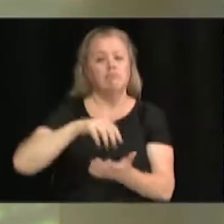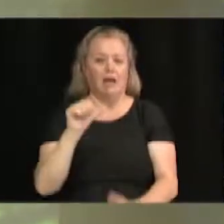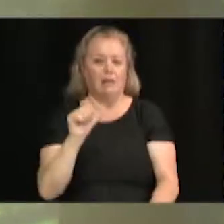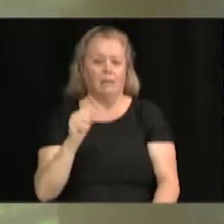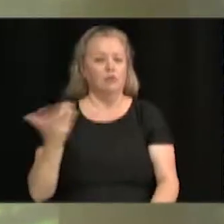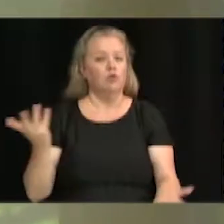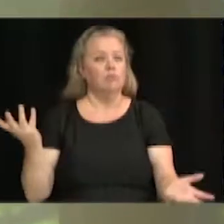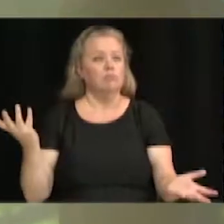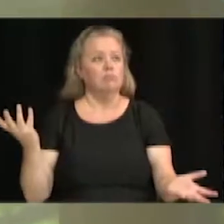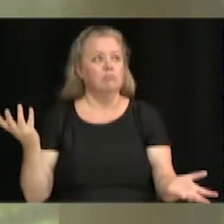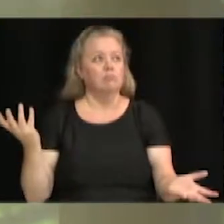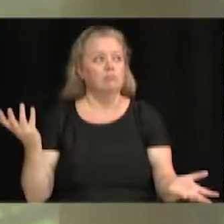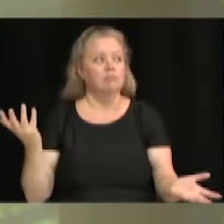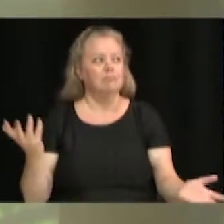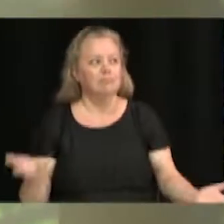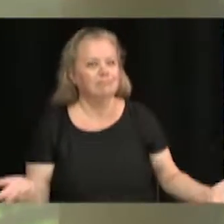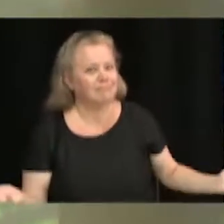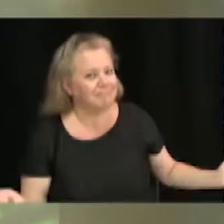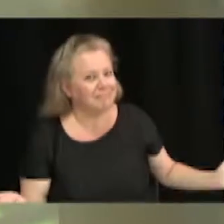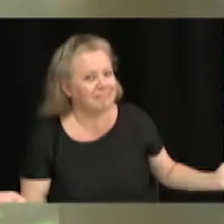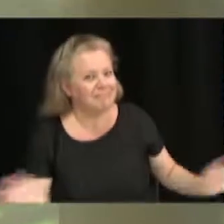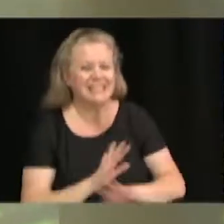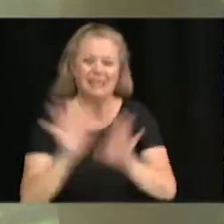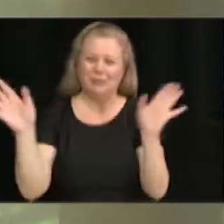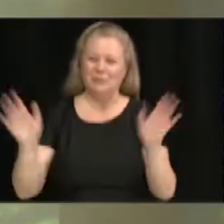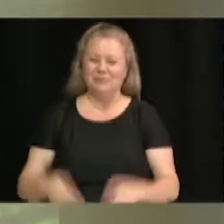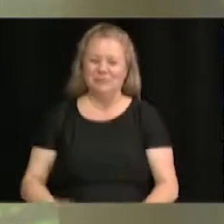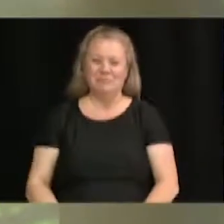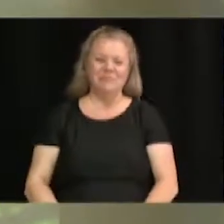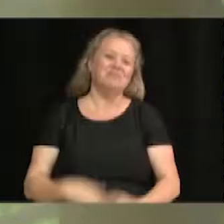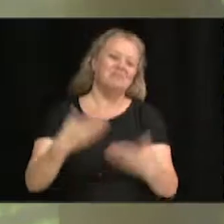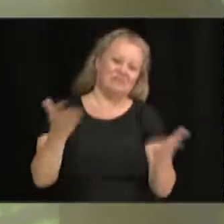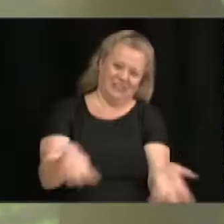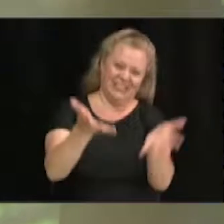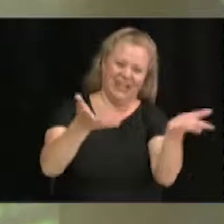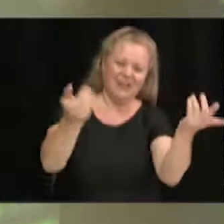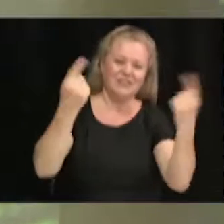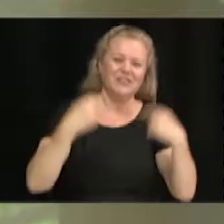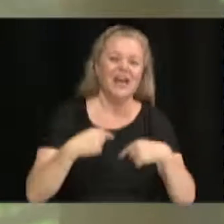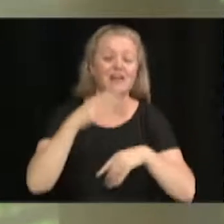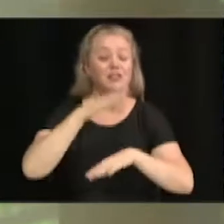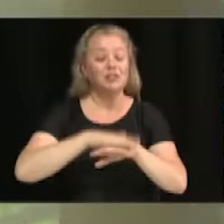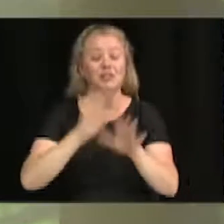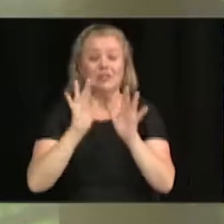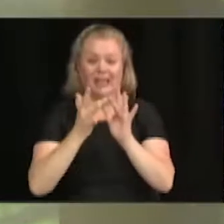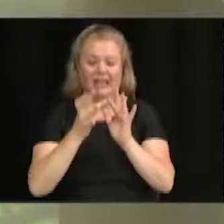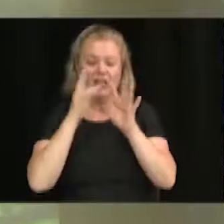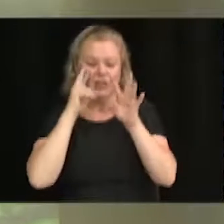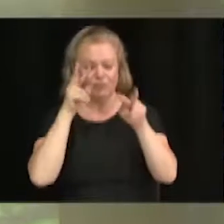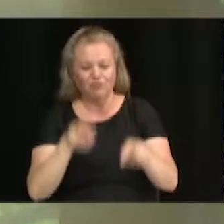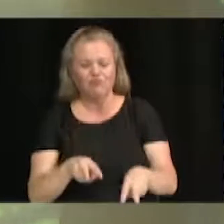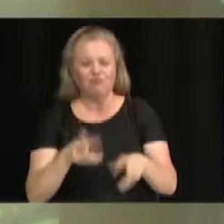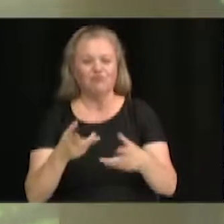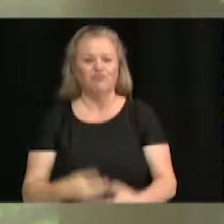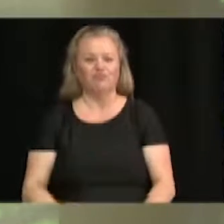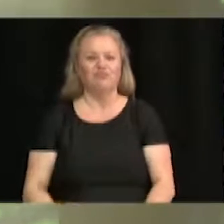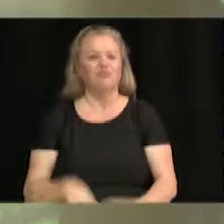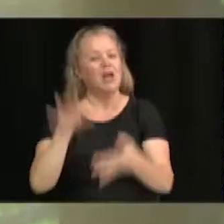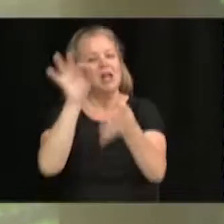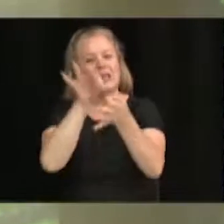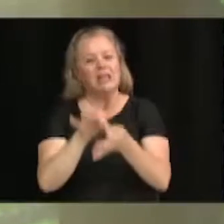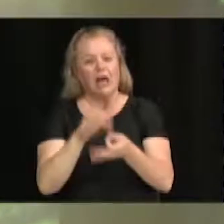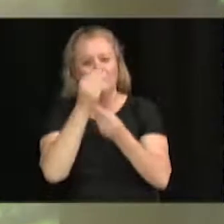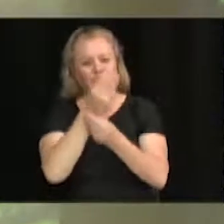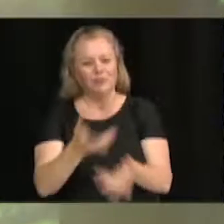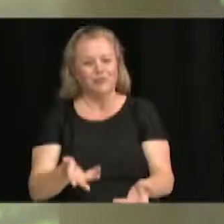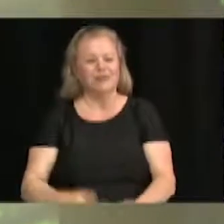Ça s'arrête là. On vous invite à y participer. C'est sur le site Internet de la Ville également, les détails de ces informations.